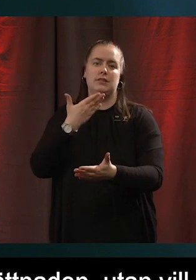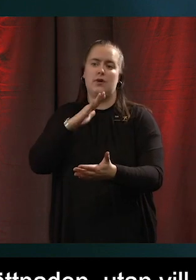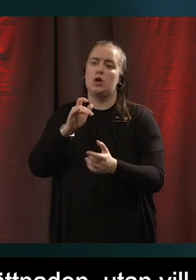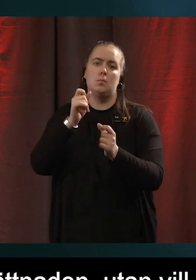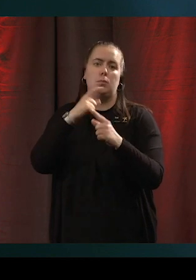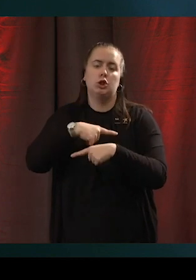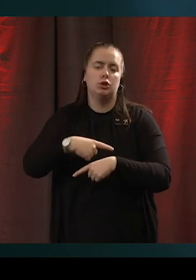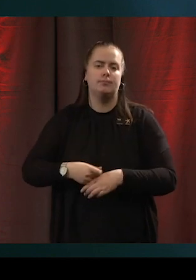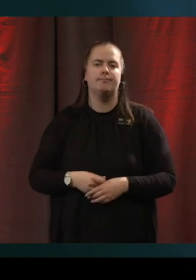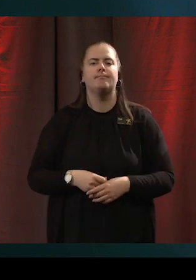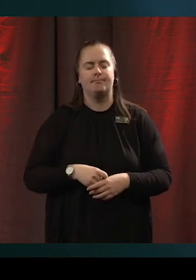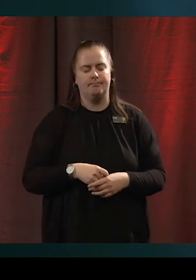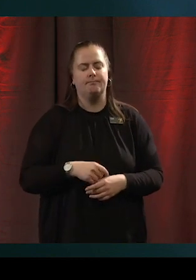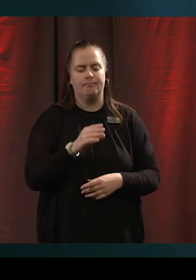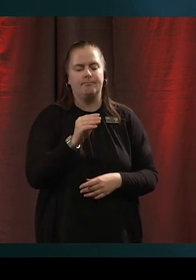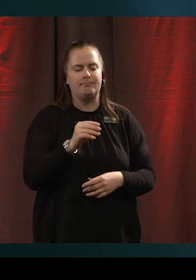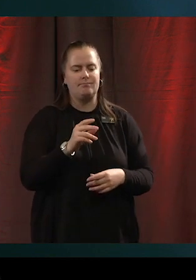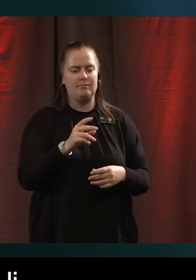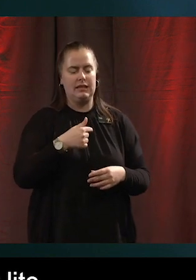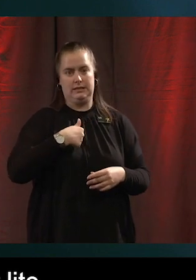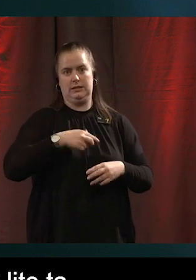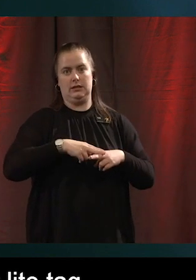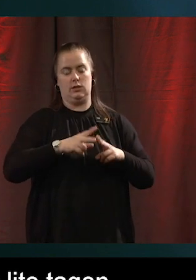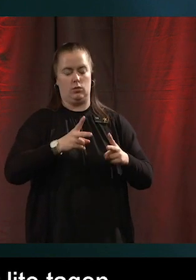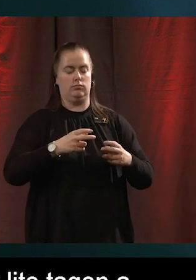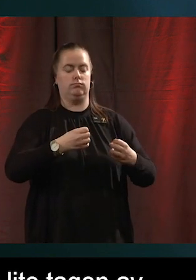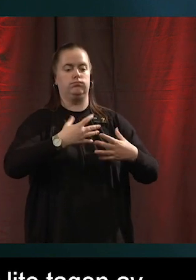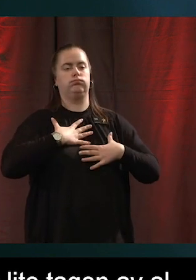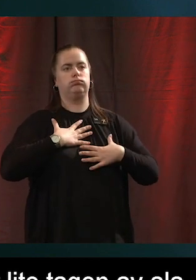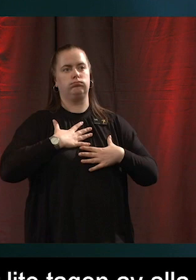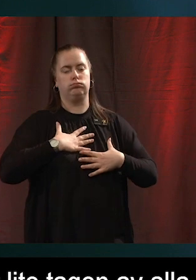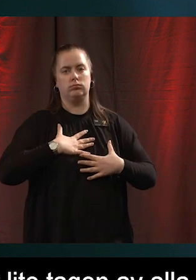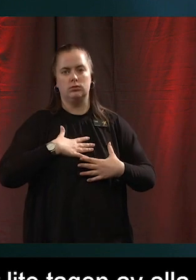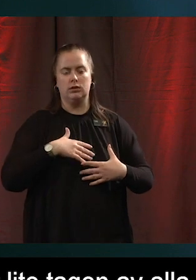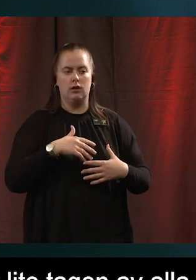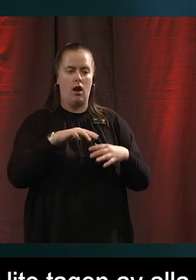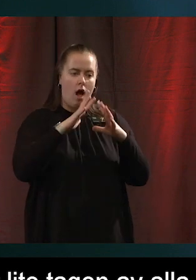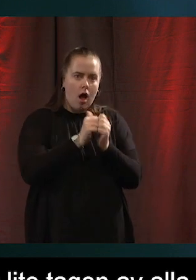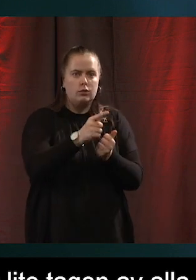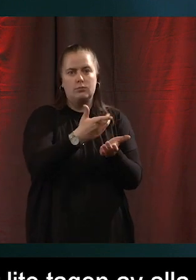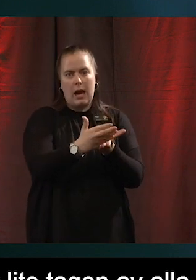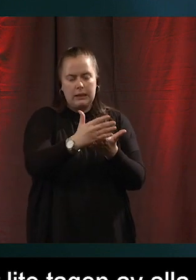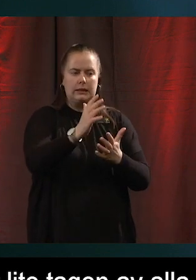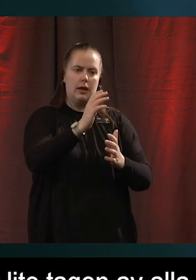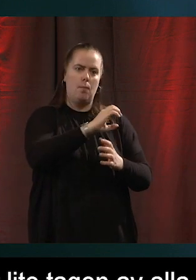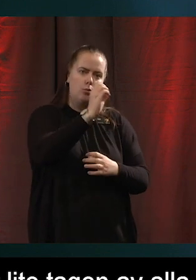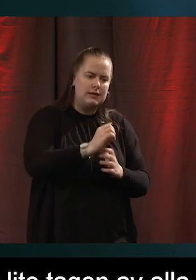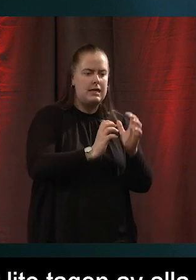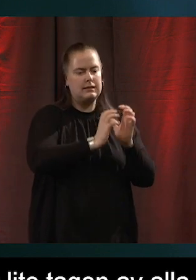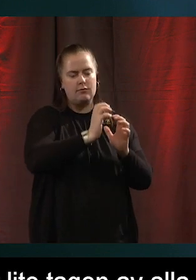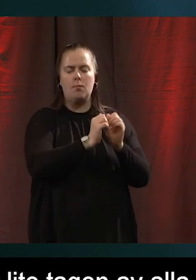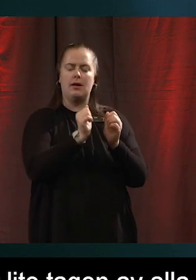är också liksom lite tagen av alla siffrorna. Men det är ju också det här. Det finns ju andra korrelationer som är så